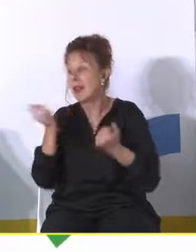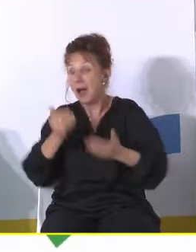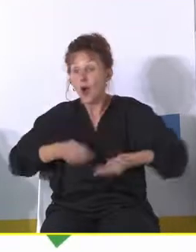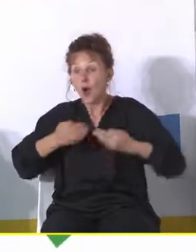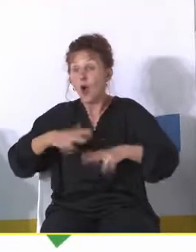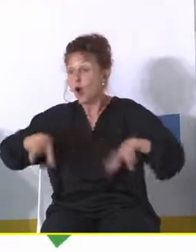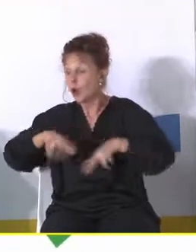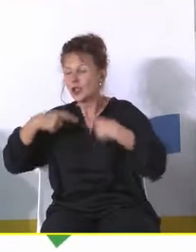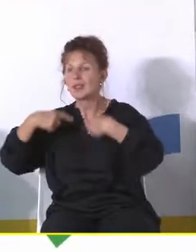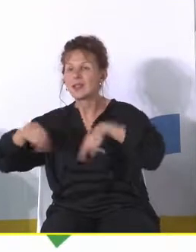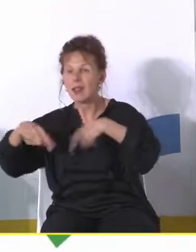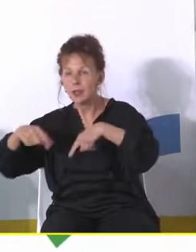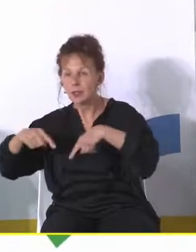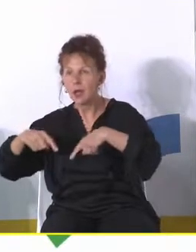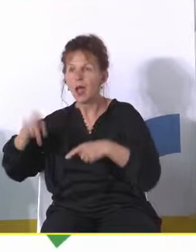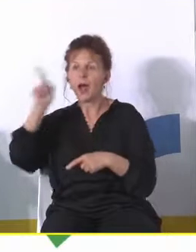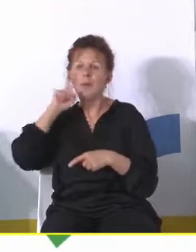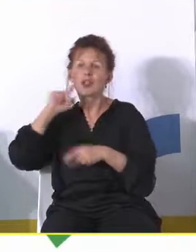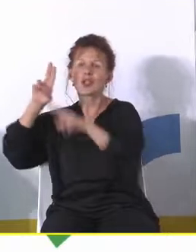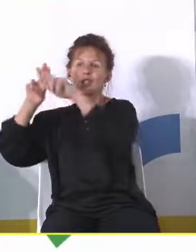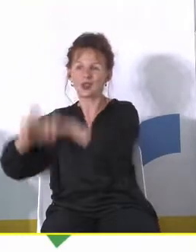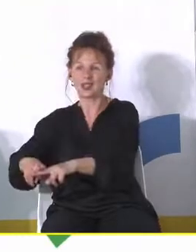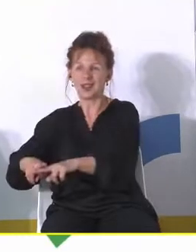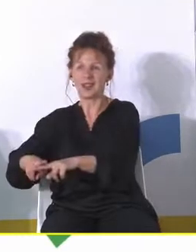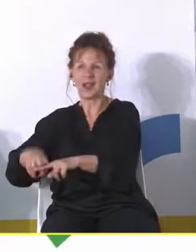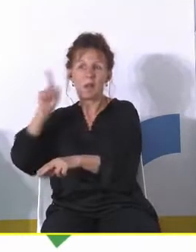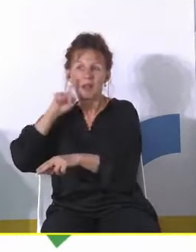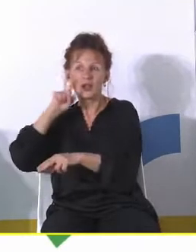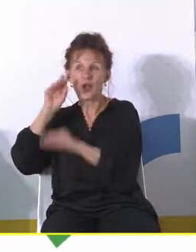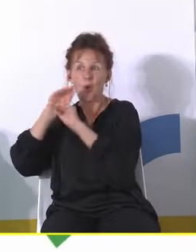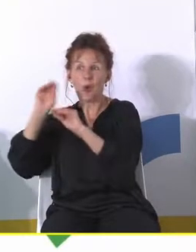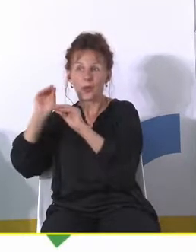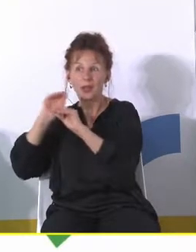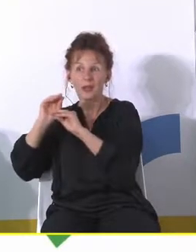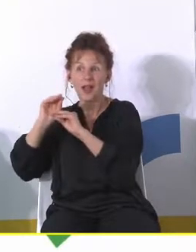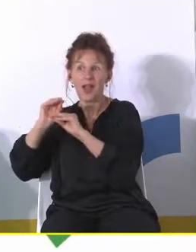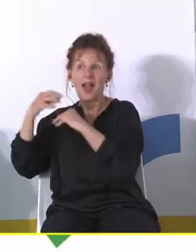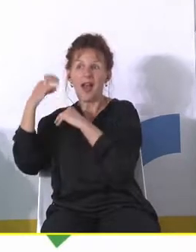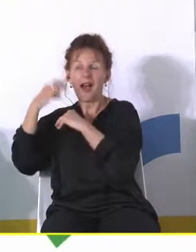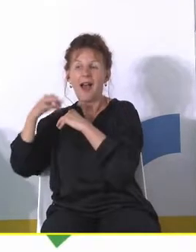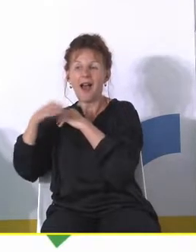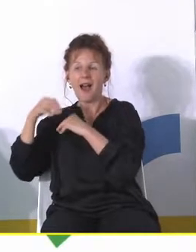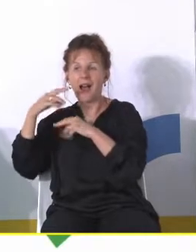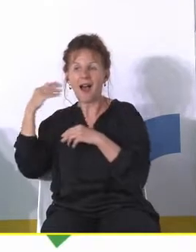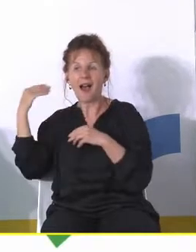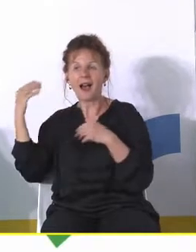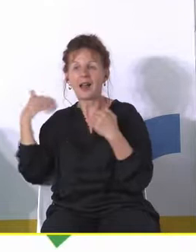rodzin. To jest proste. A mężczyźni zostali, bo oni się nie edukowali w ośrodkach akademickich, ponieważ po prostu